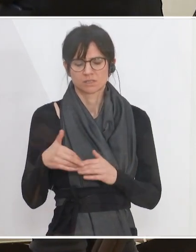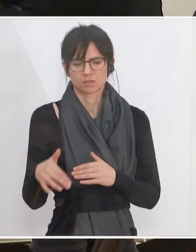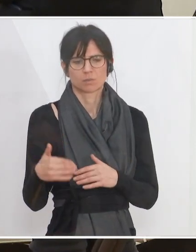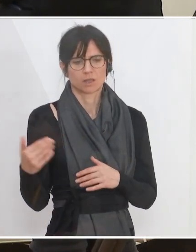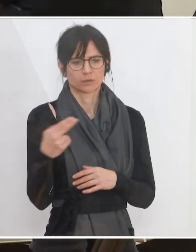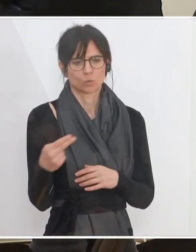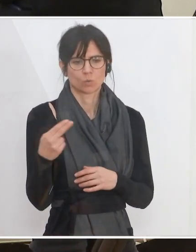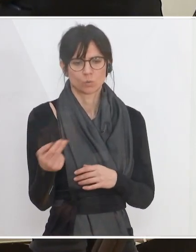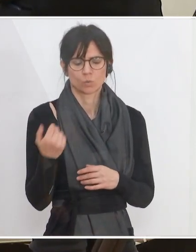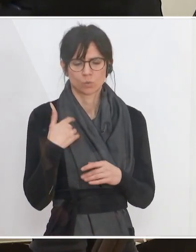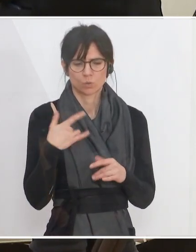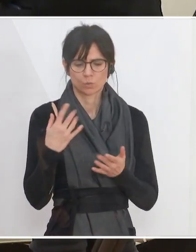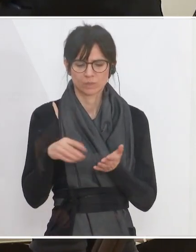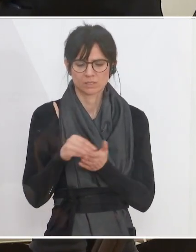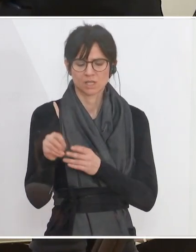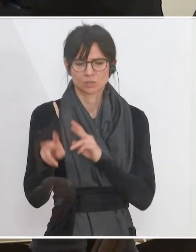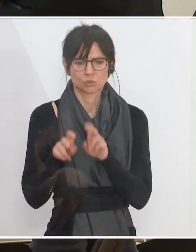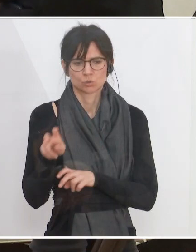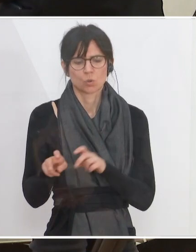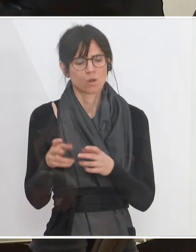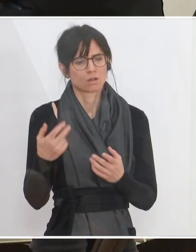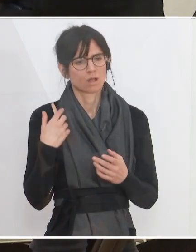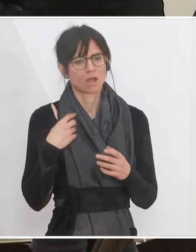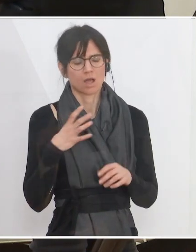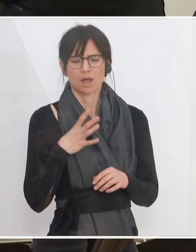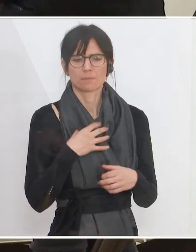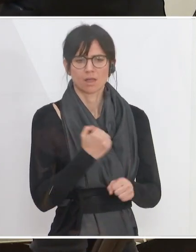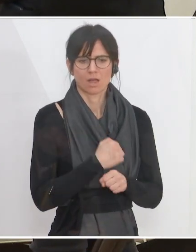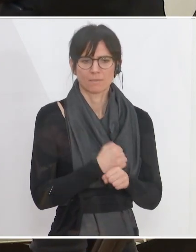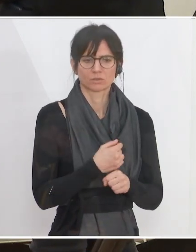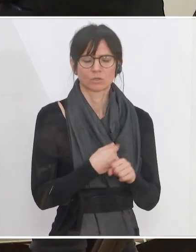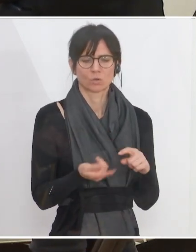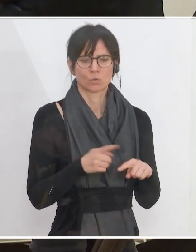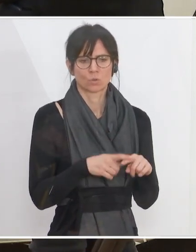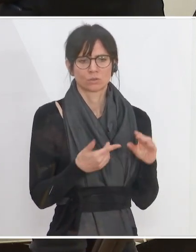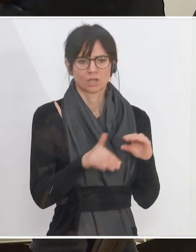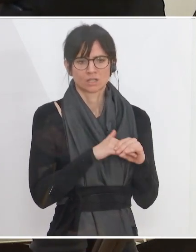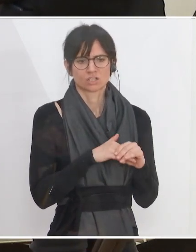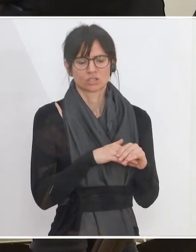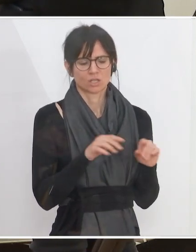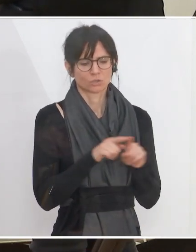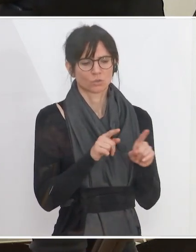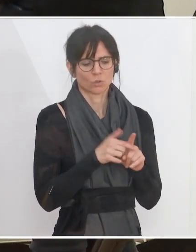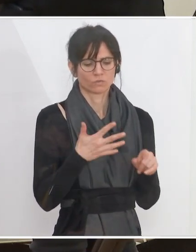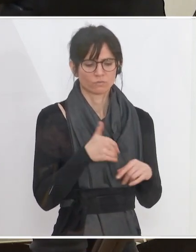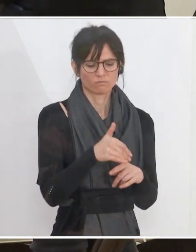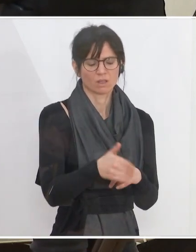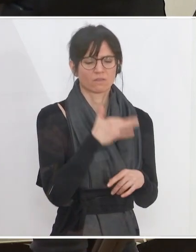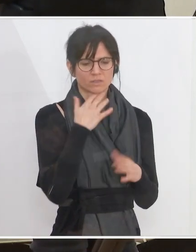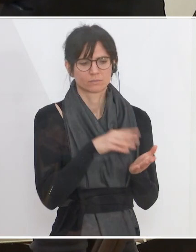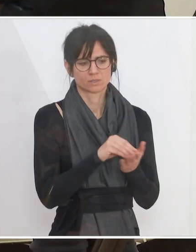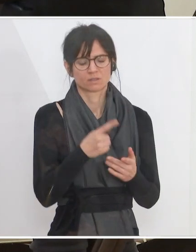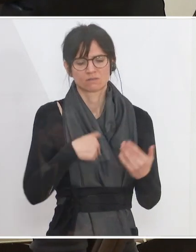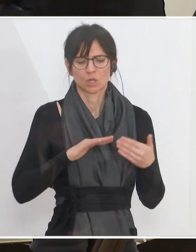Euro, sagen wir Steuern. Und die Arbeiter- und Angestellterschicht, ja, es halt auch 5 Milliarden. Das heißt, wir als